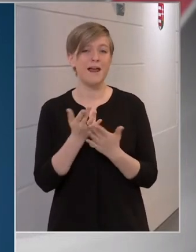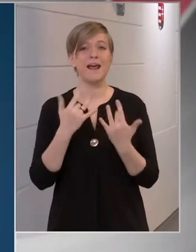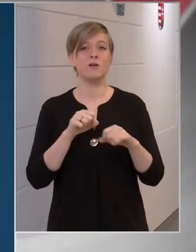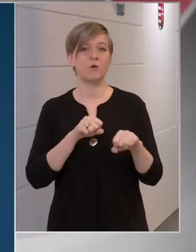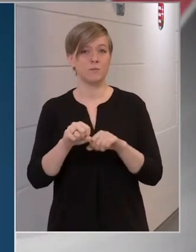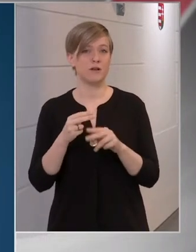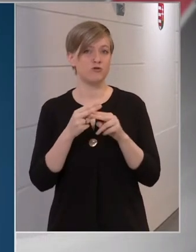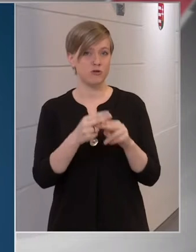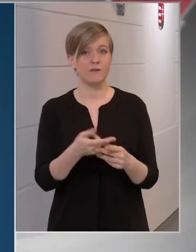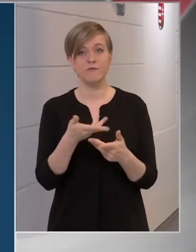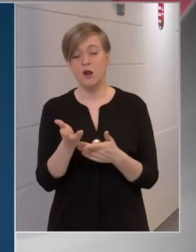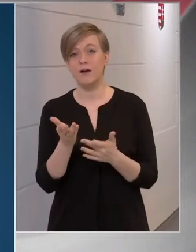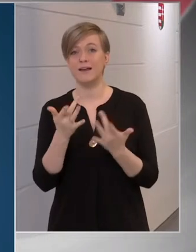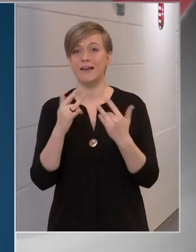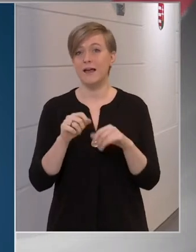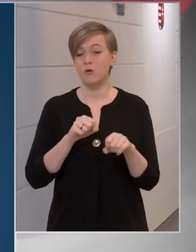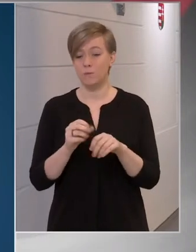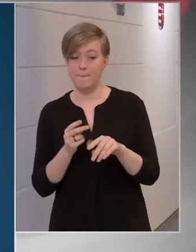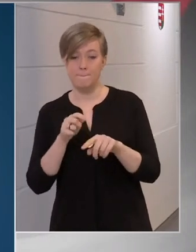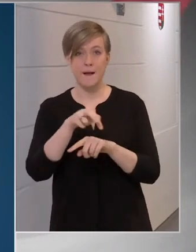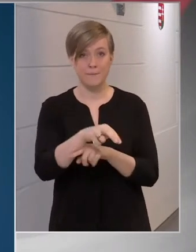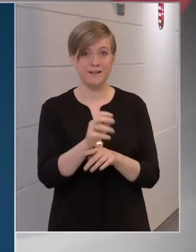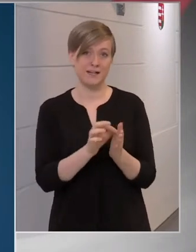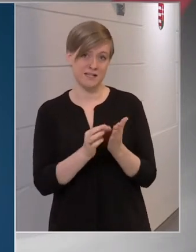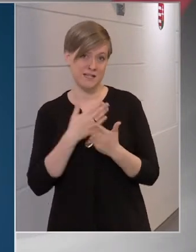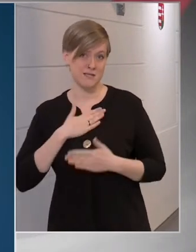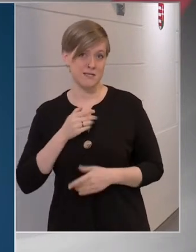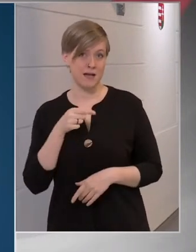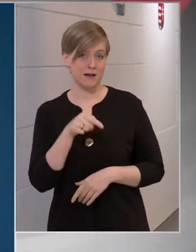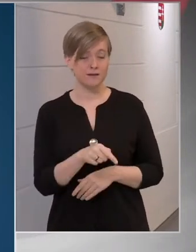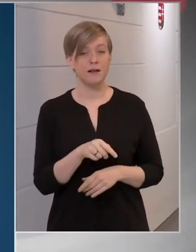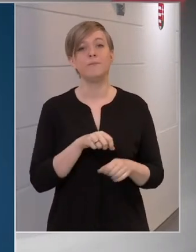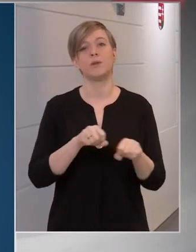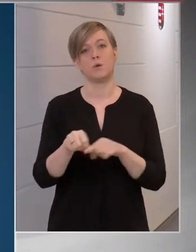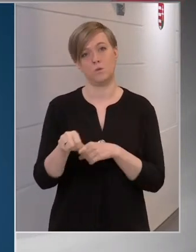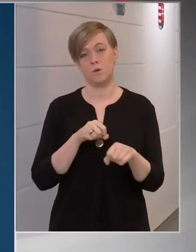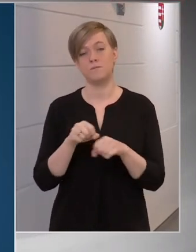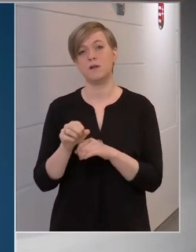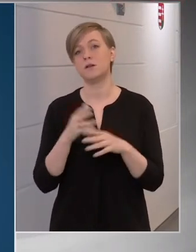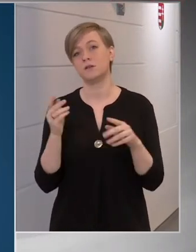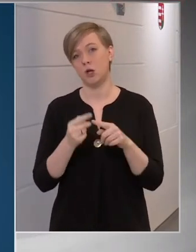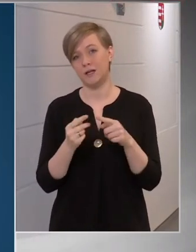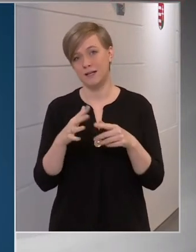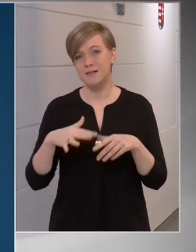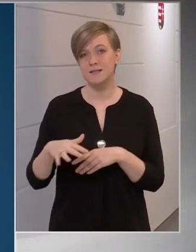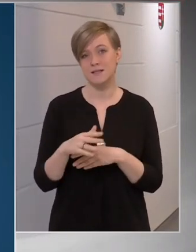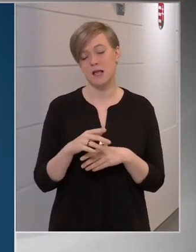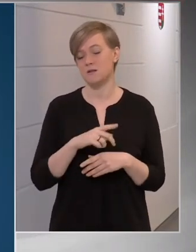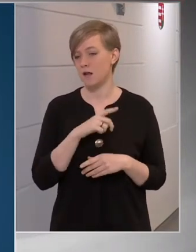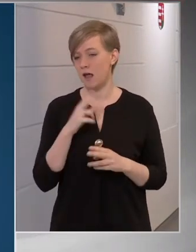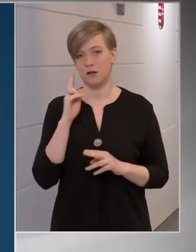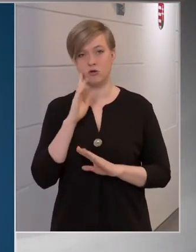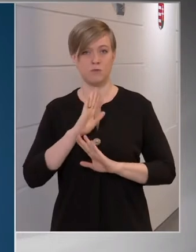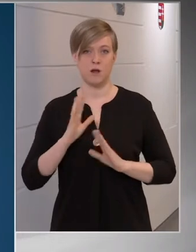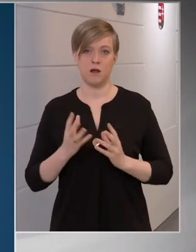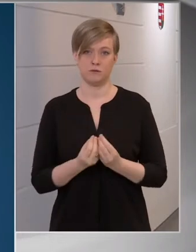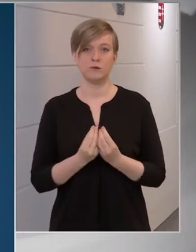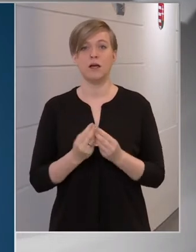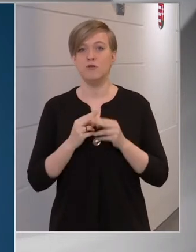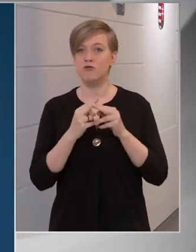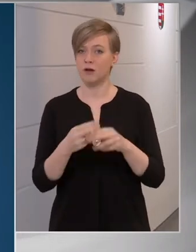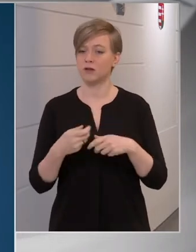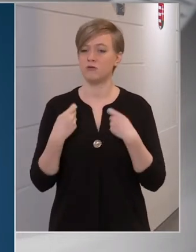önkormányzathoz bemegy és regisztrálni szeretne, akkor az önkormányzatok jó része ezt lelkiismeretesen és a